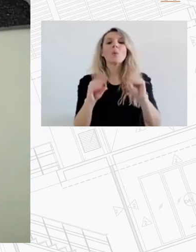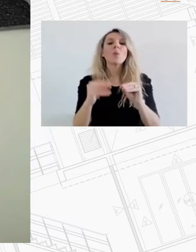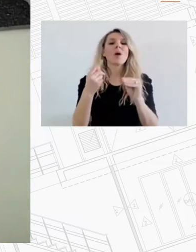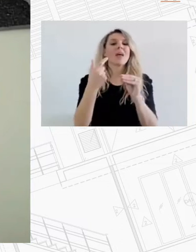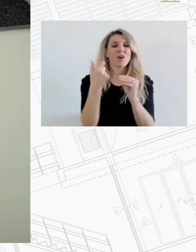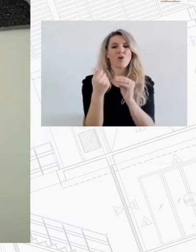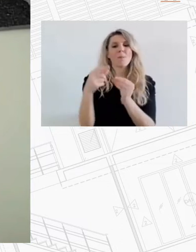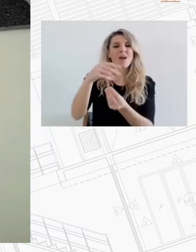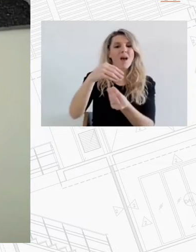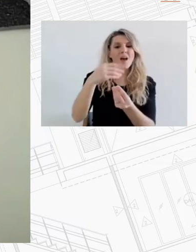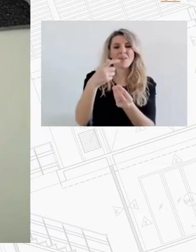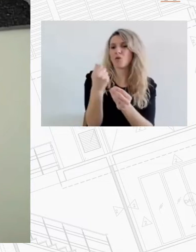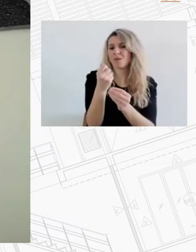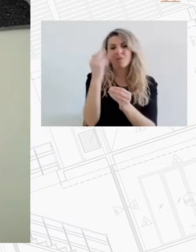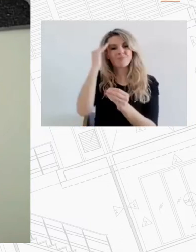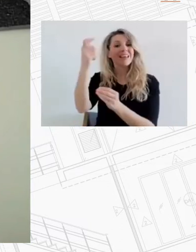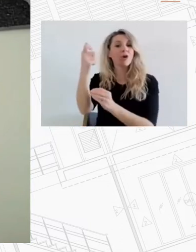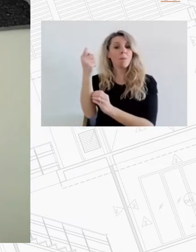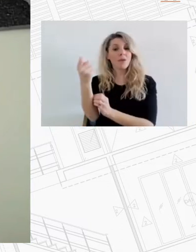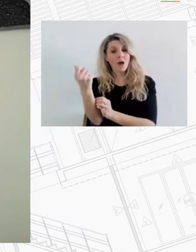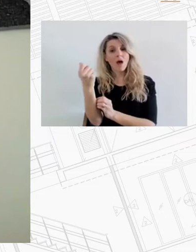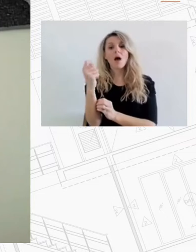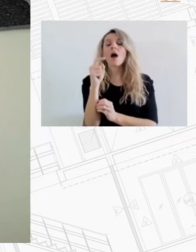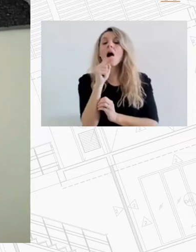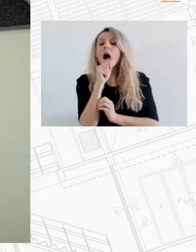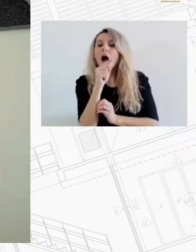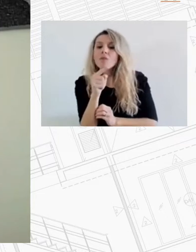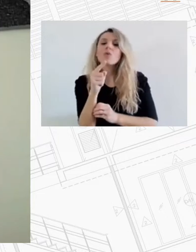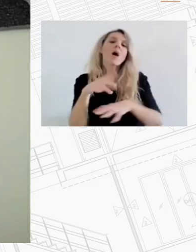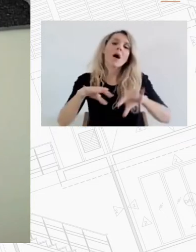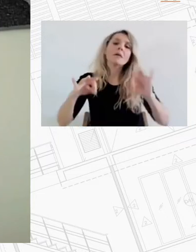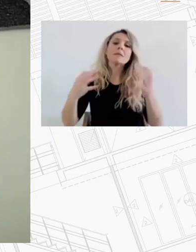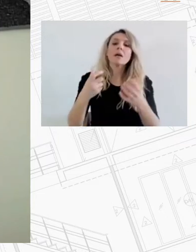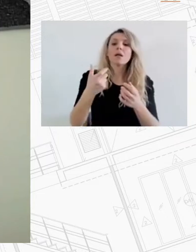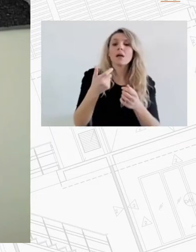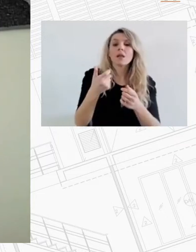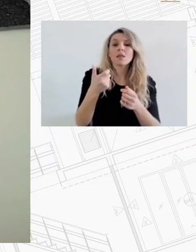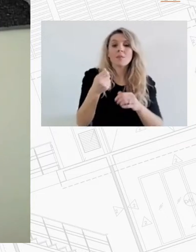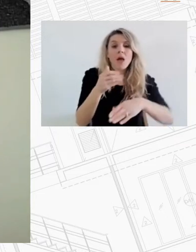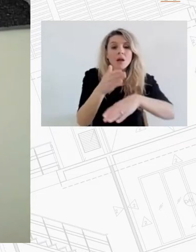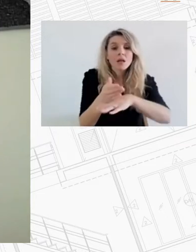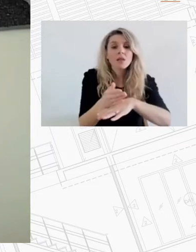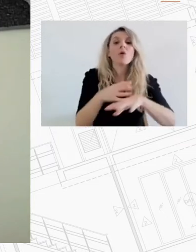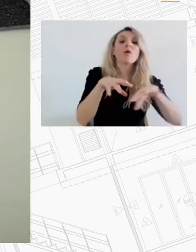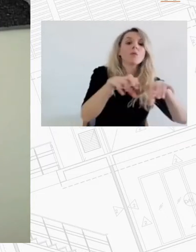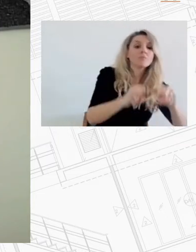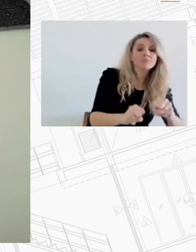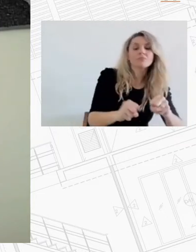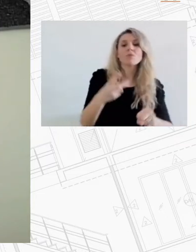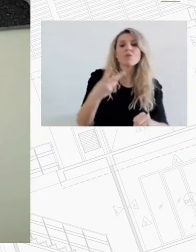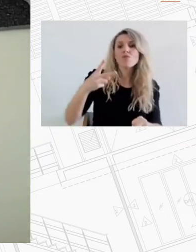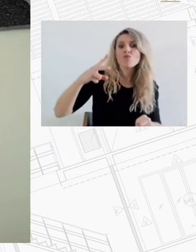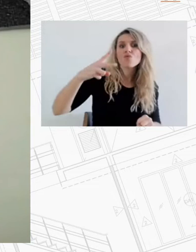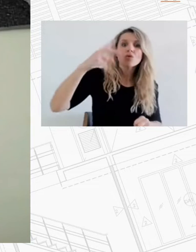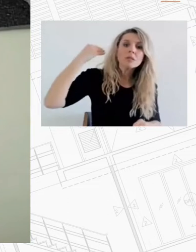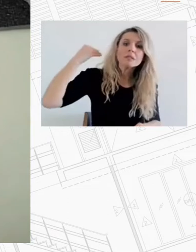έχουν συμπαρασύρει όλα τα προηγούμενα ανωδικά τις τιμές της κατοικίας είτε αγοράς είτε ενοικίας η